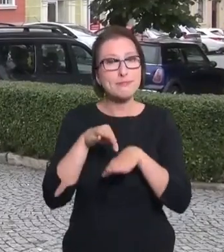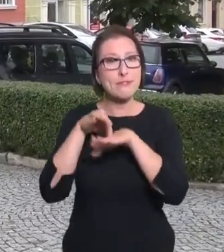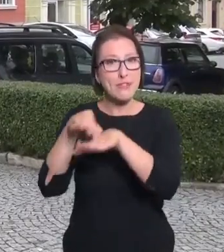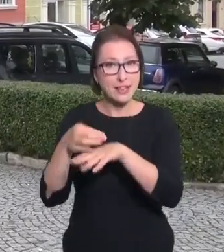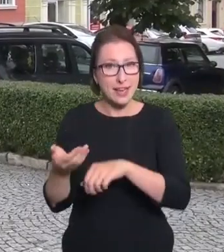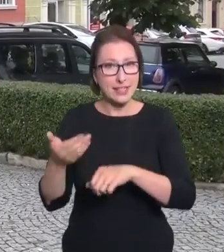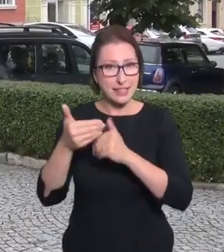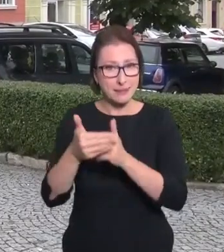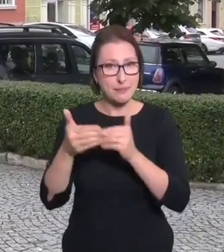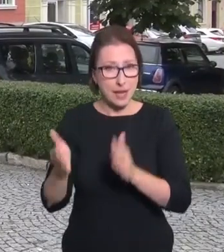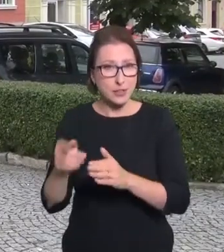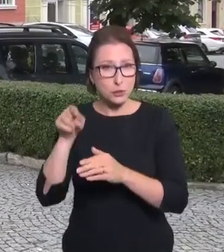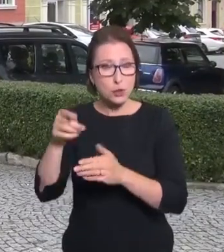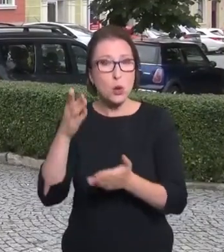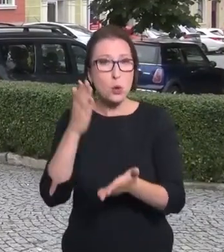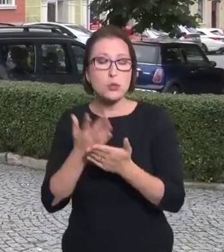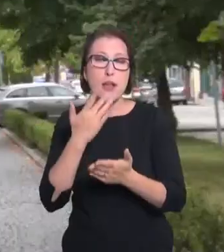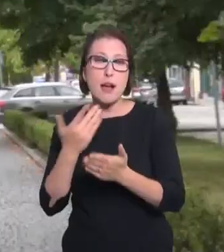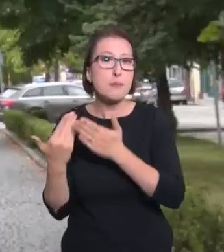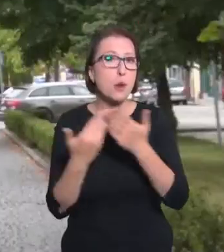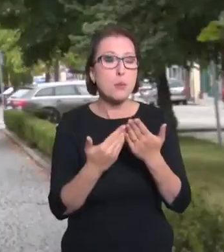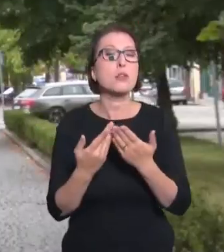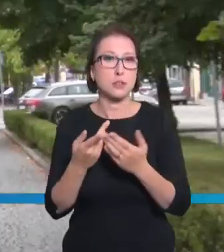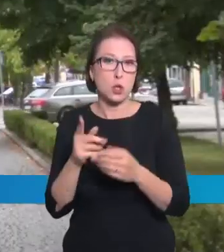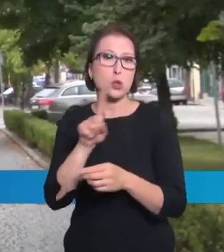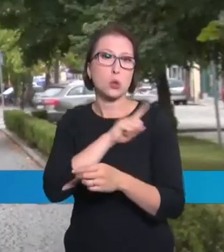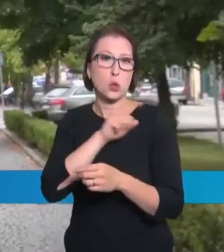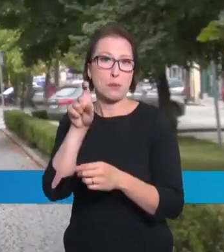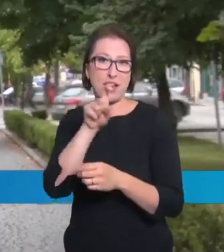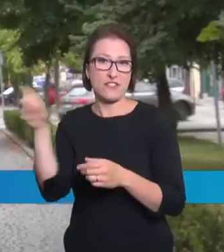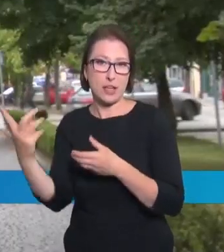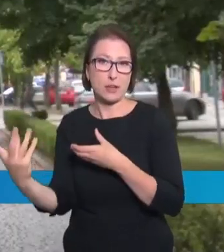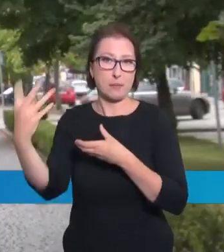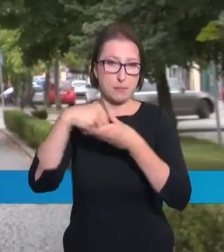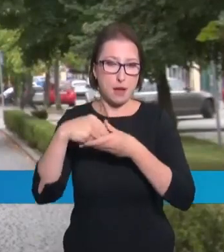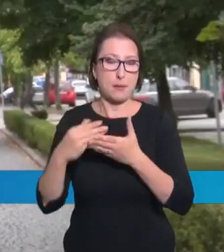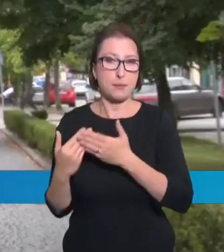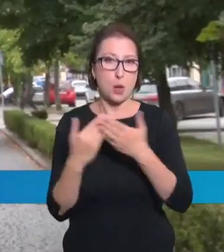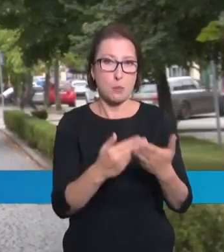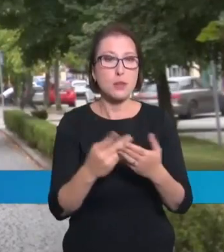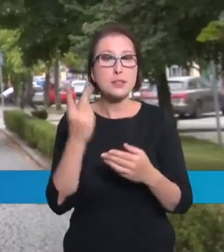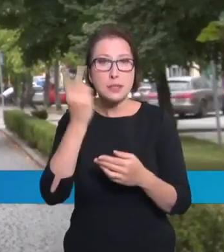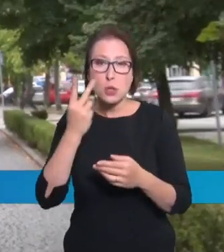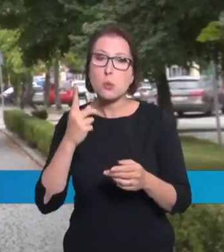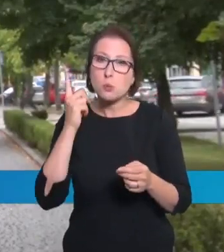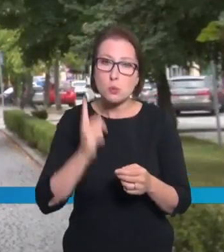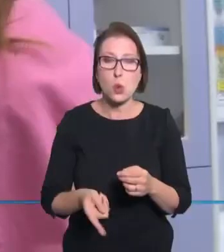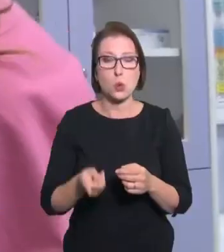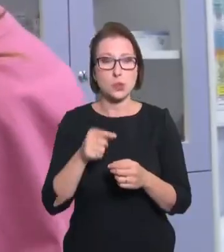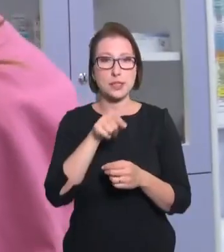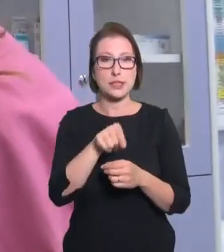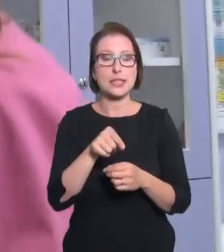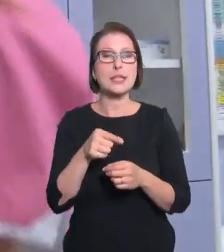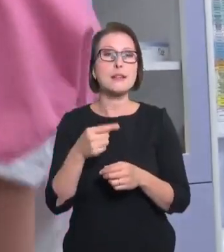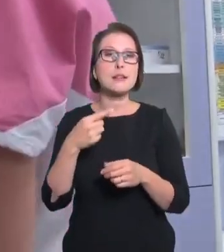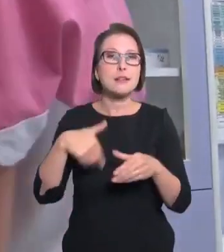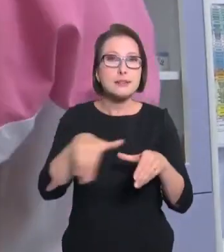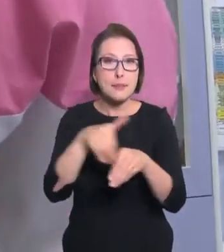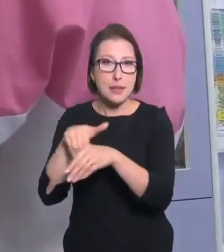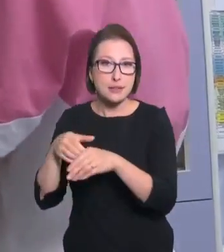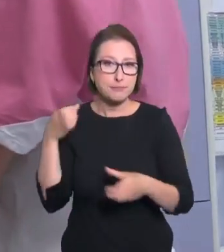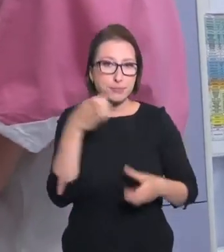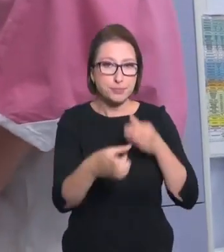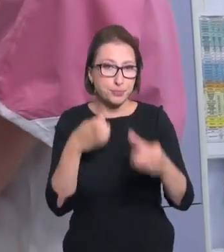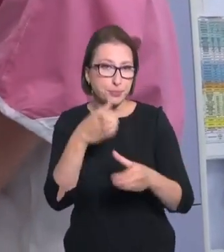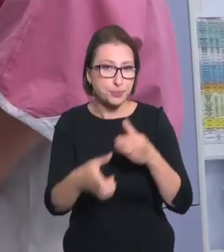řešení. Pomoci má soukromá společnost. Základním cílem je personálně stabilizovat nemocnici. Pokud jde